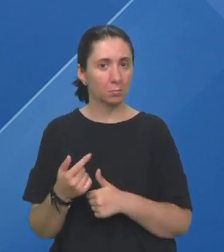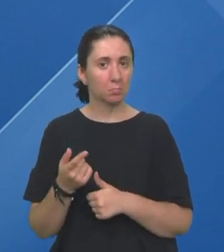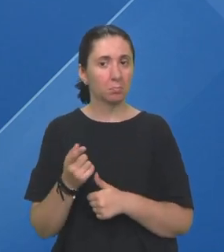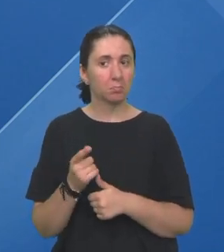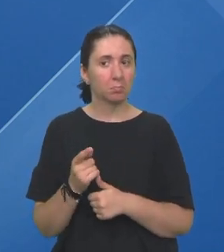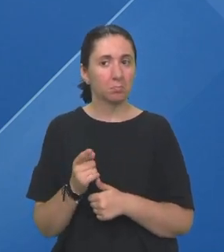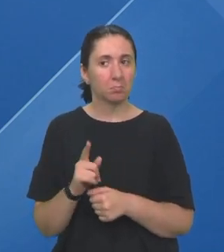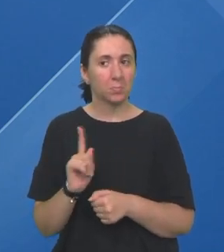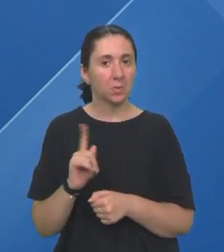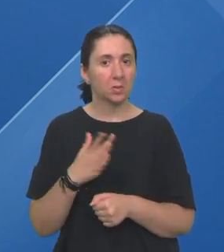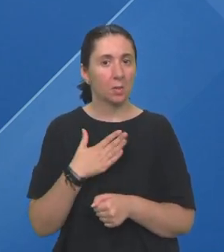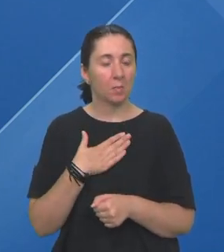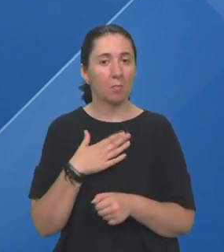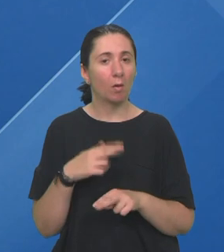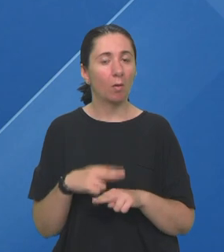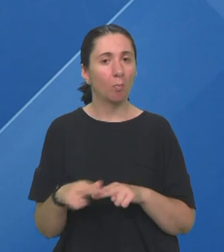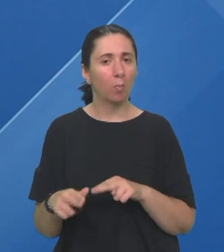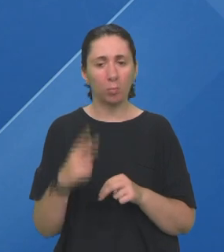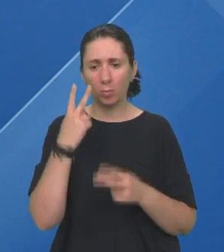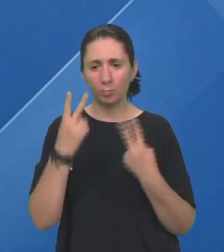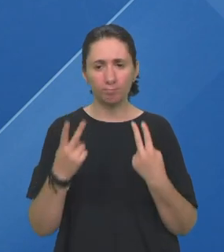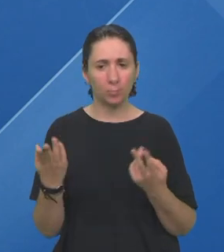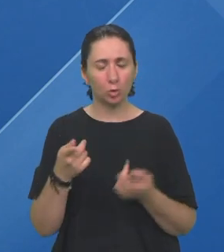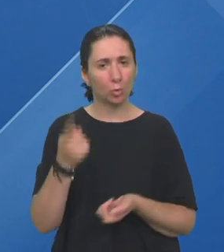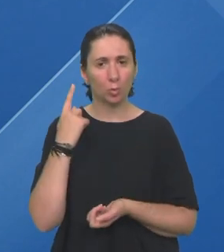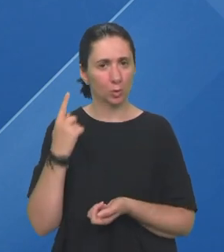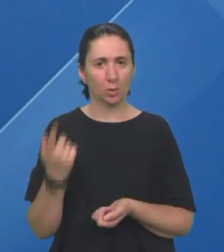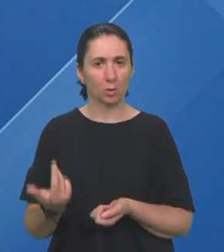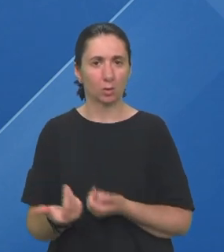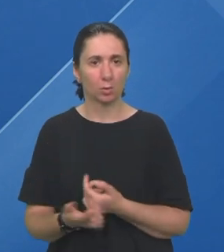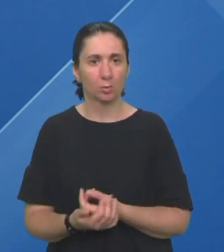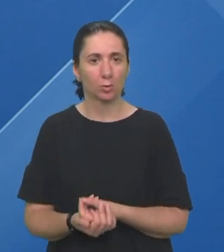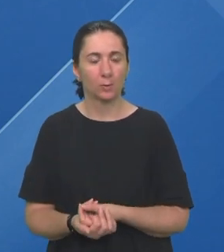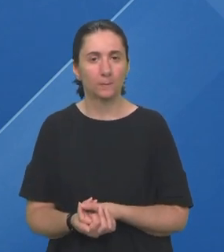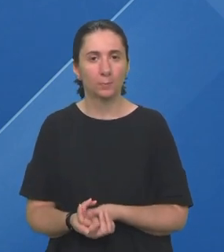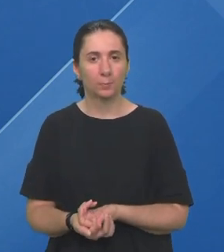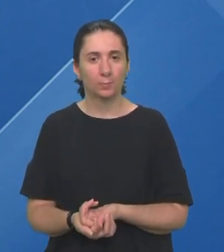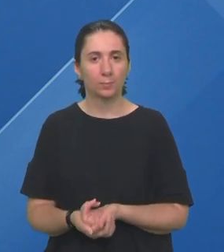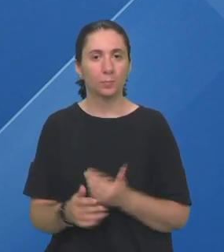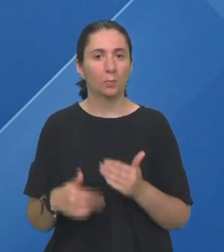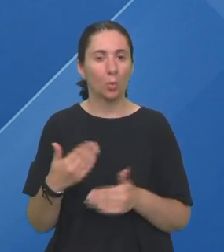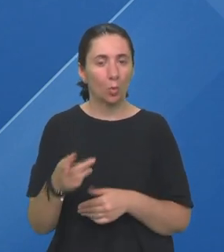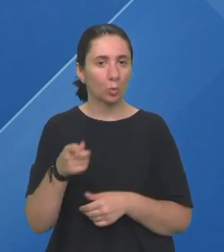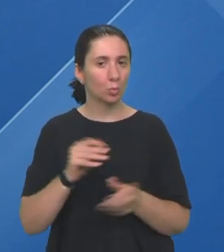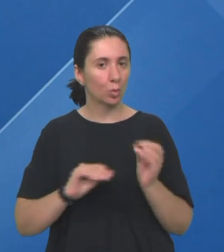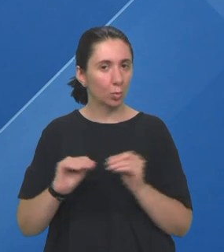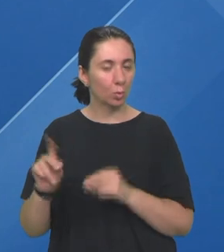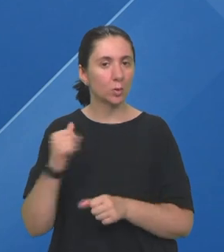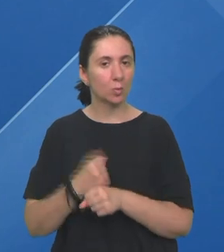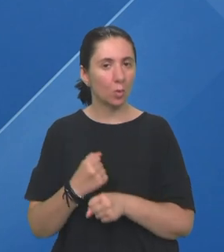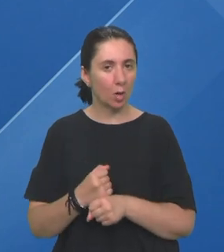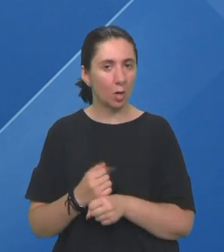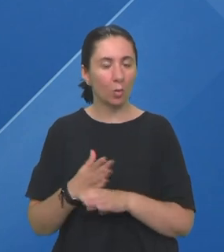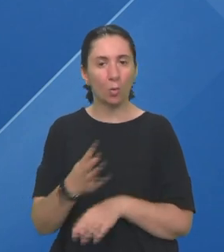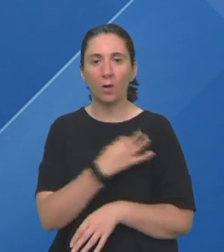zapravo isto imala baš potpunu predržbu tome što to znači I onda kroz tu edukaciju i rad